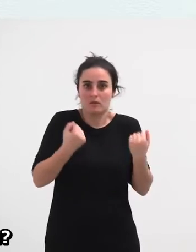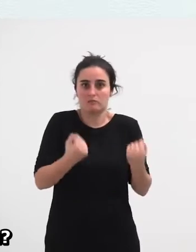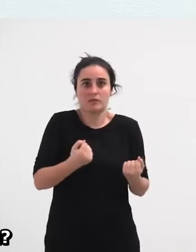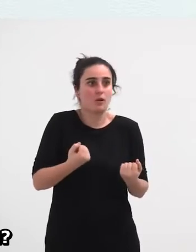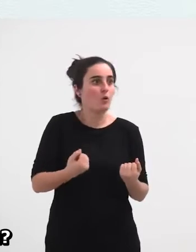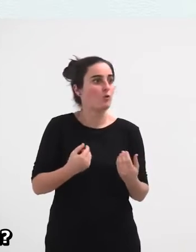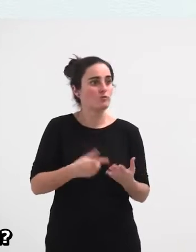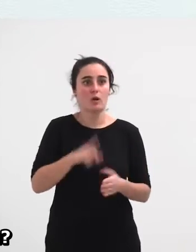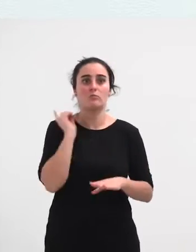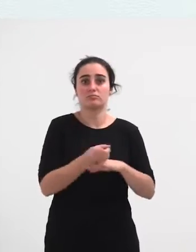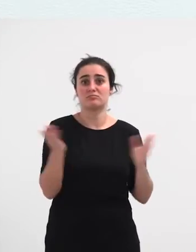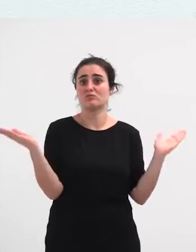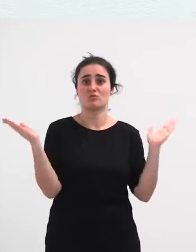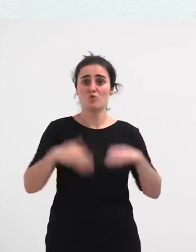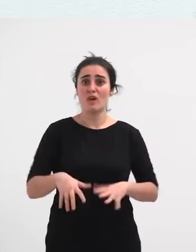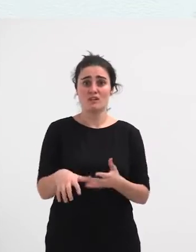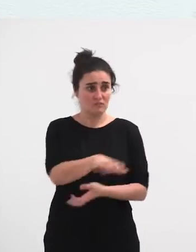gatazka hain bortitz batean.